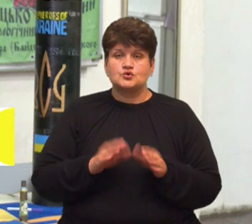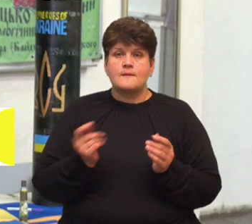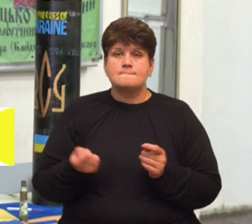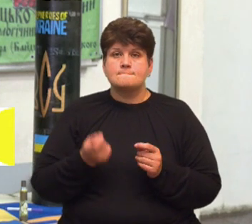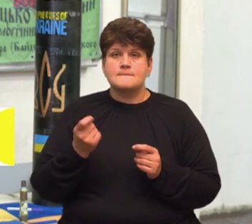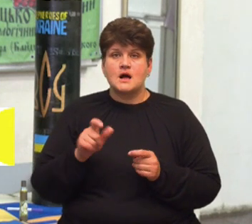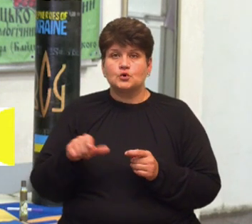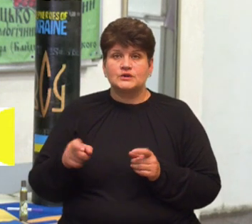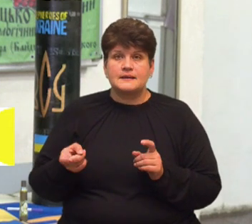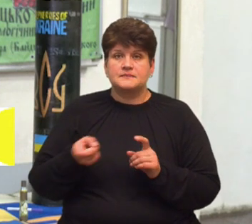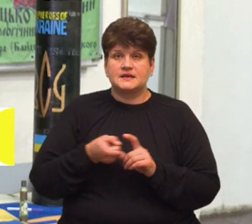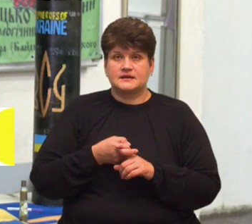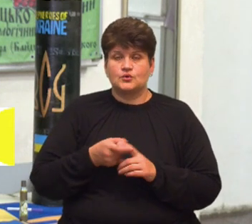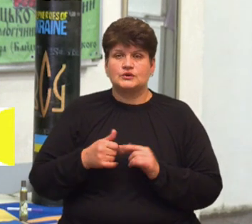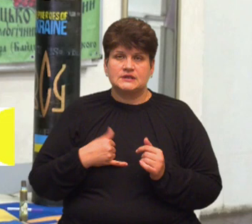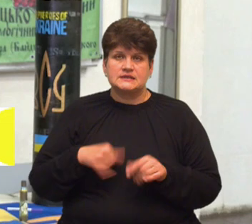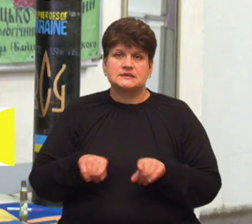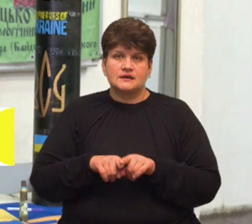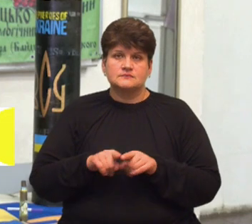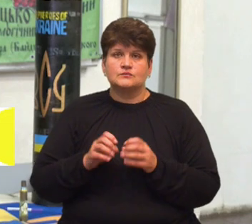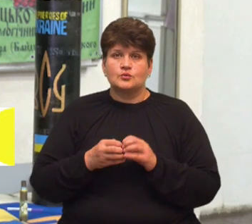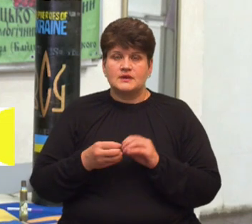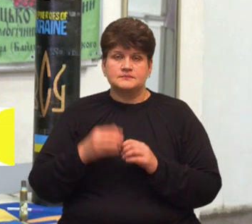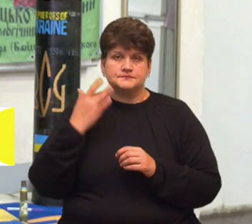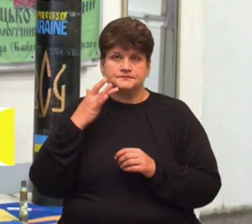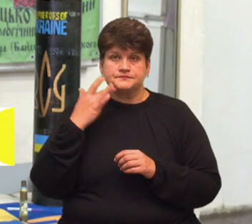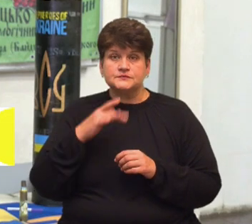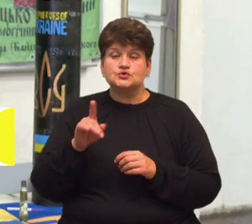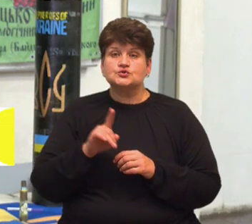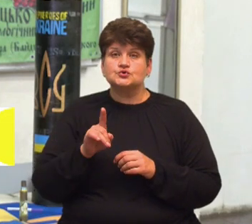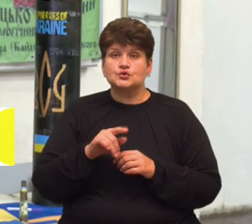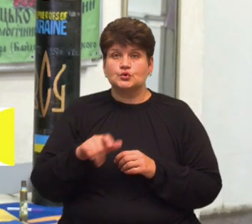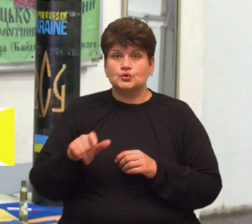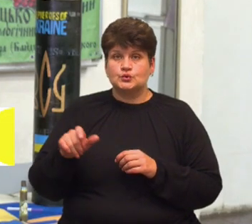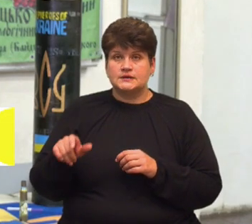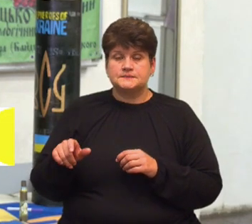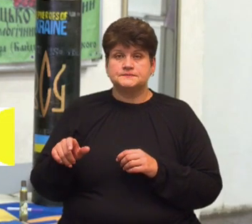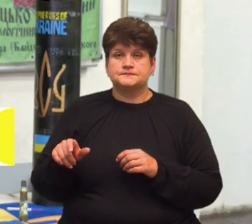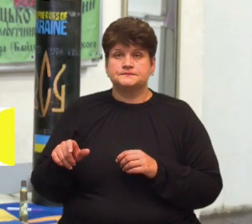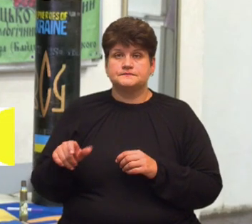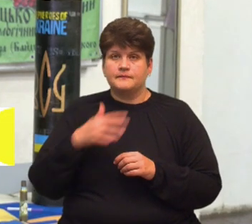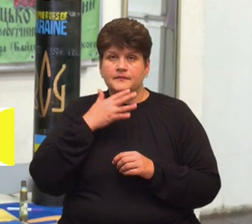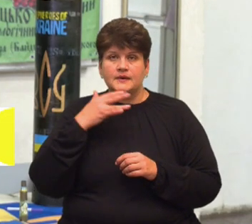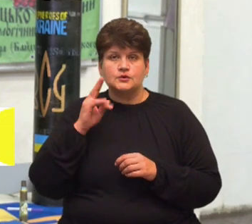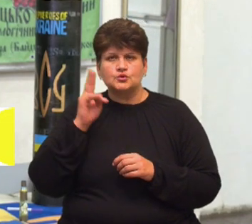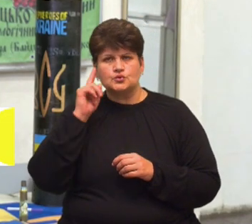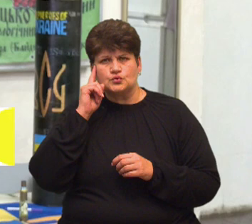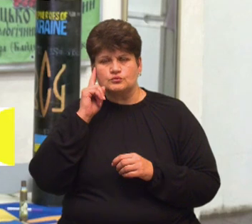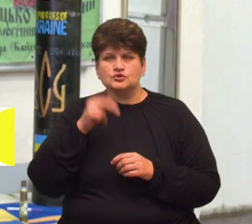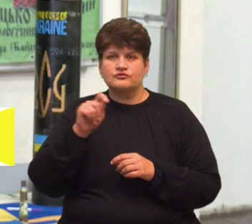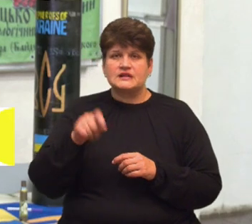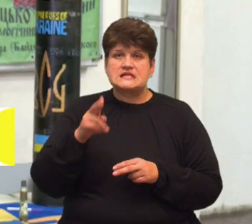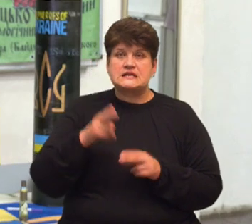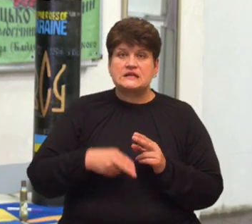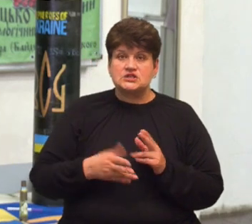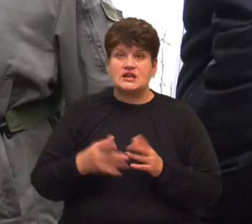доєднюється дуже. У нас така сама проблема в Сполучених Штатах, що багато хто думає, що війна вже закінчилась.